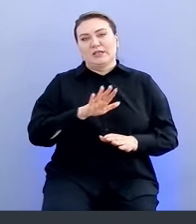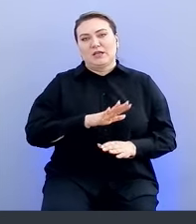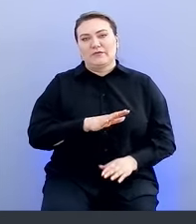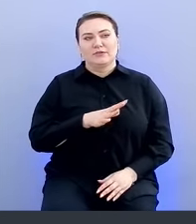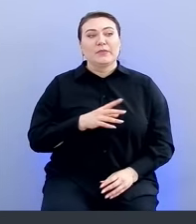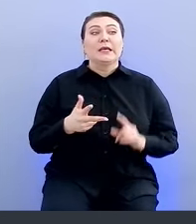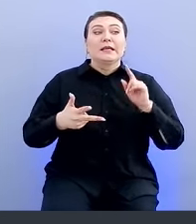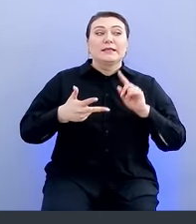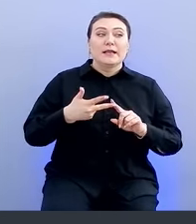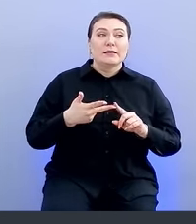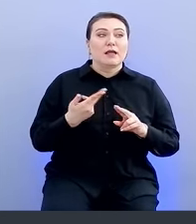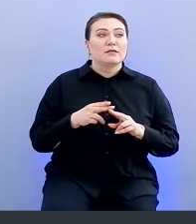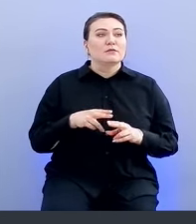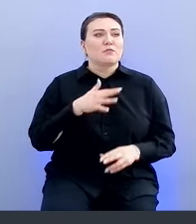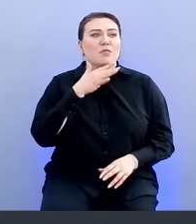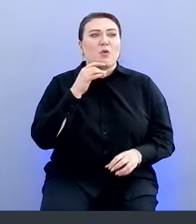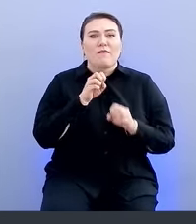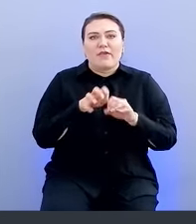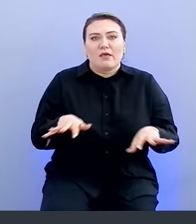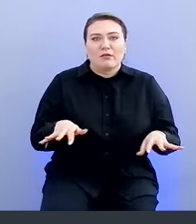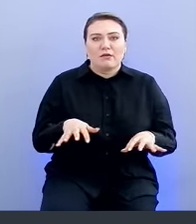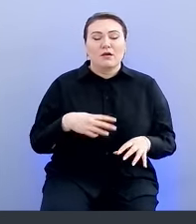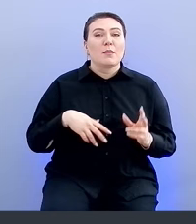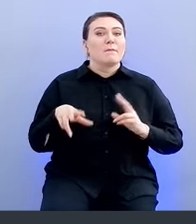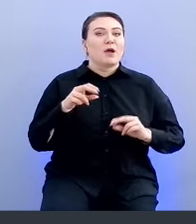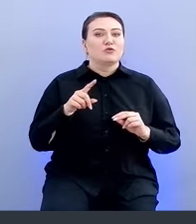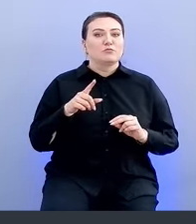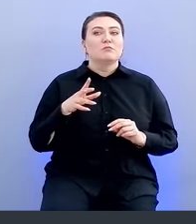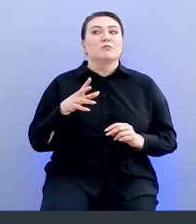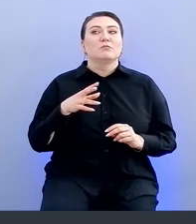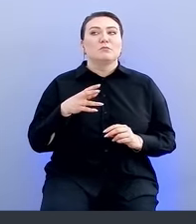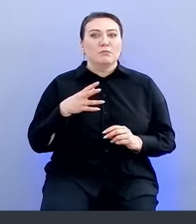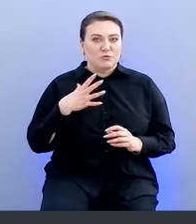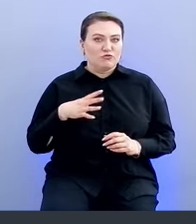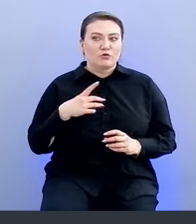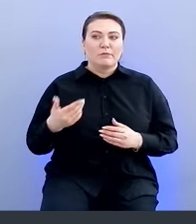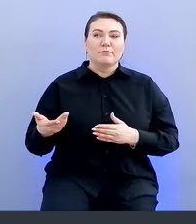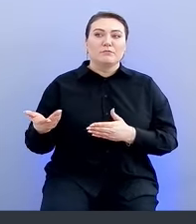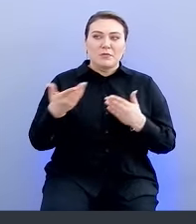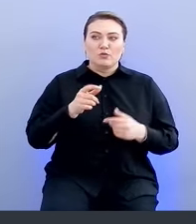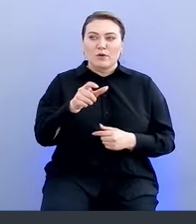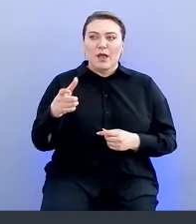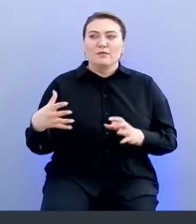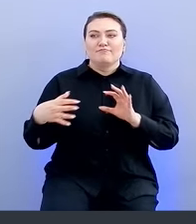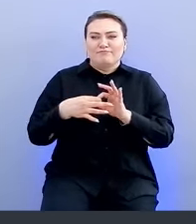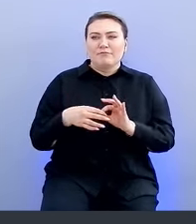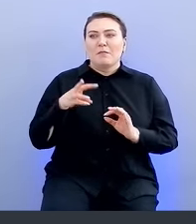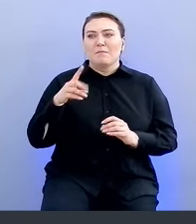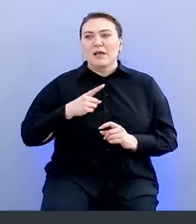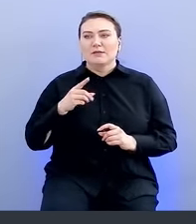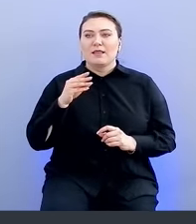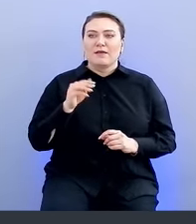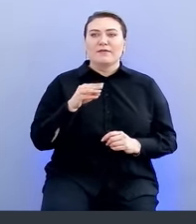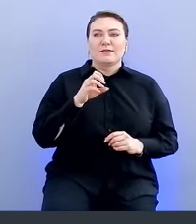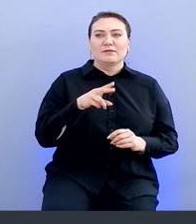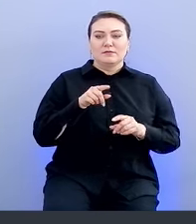третье – это слишком много веток. То есть мы ожидали, что к нам придут ребята, приведут ветки там мастер, дев, тест и так далее.